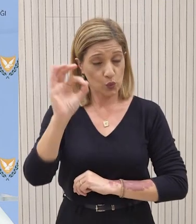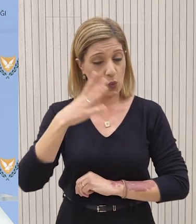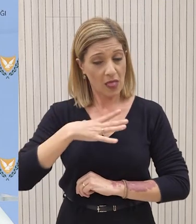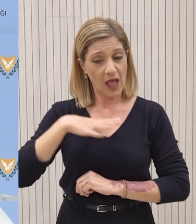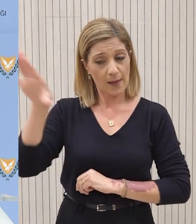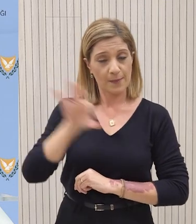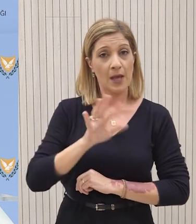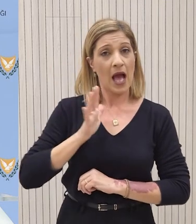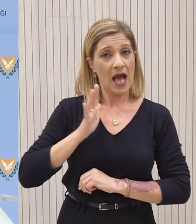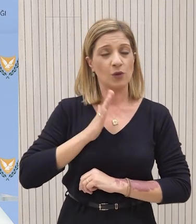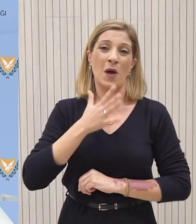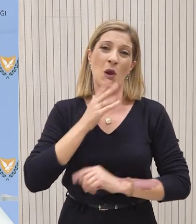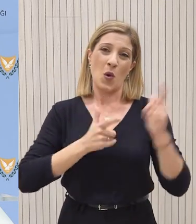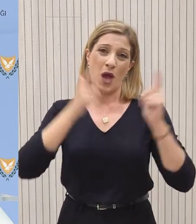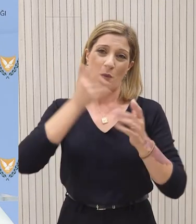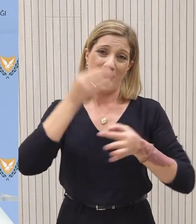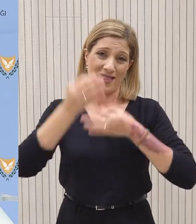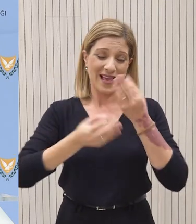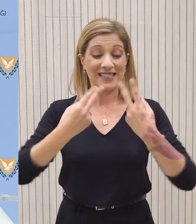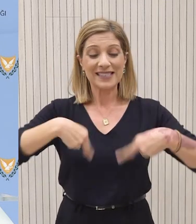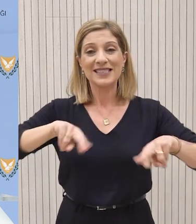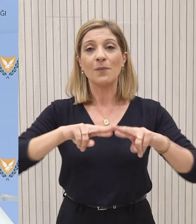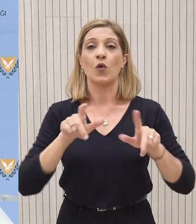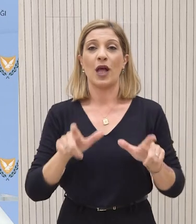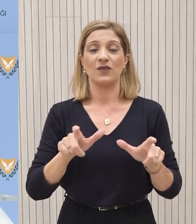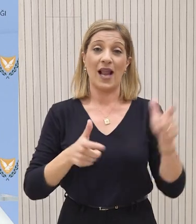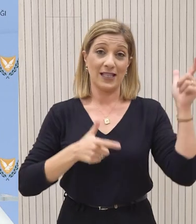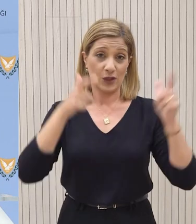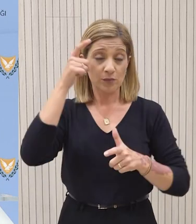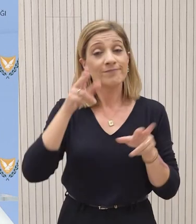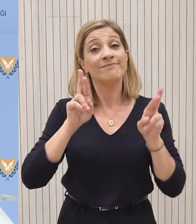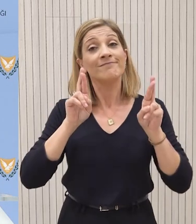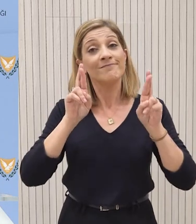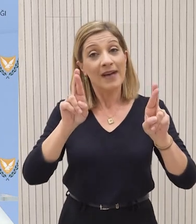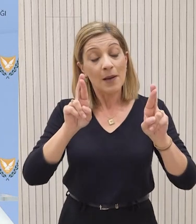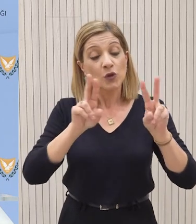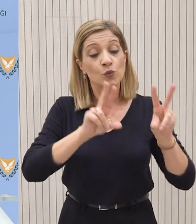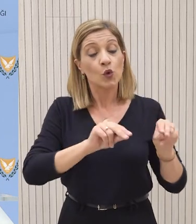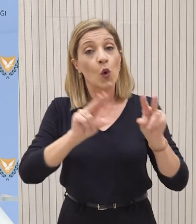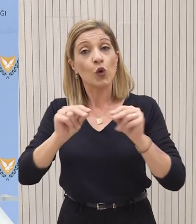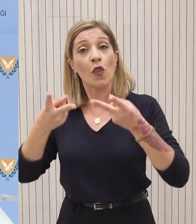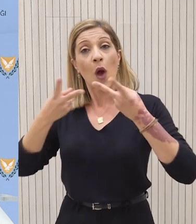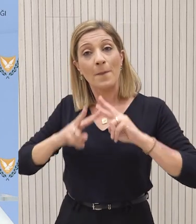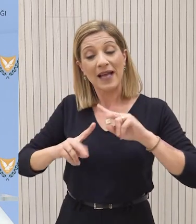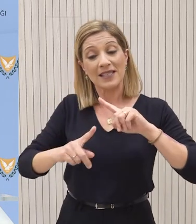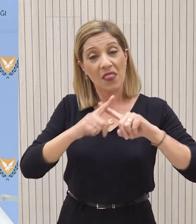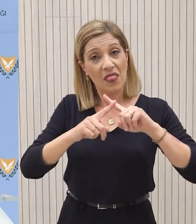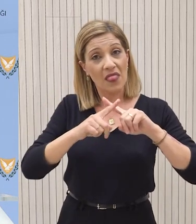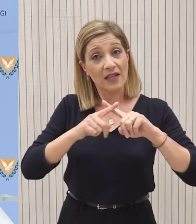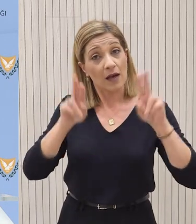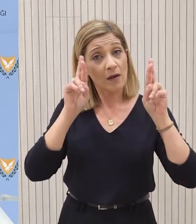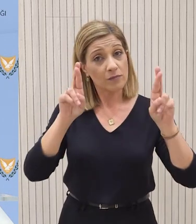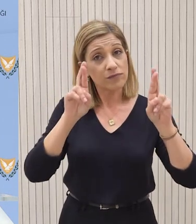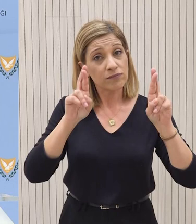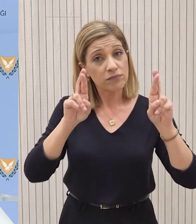συμφωνημένου πλαισίου και σύμφωνα με τα ψηφίσματα του Συμβουλίου Ασφαλείας των ΟΕΕ. Ευελπιστούμε ότι η αντίστοιχη θετική ανταπόκριση ως προς το διορισμό της